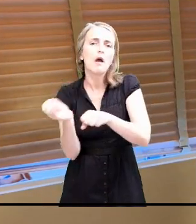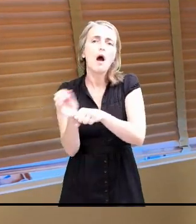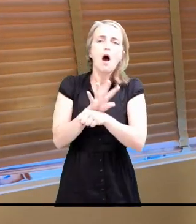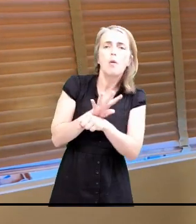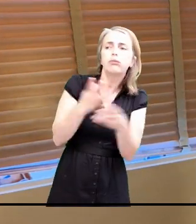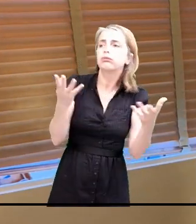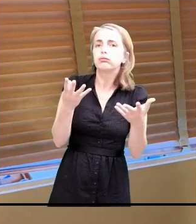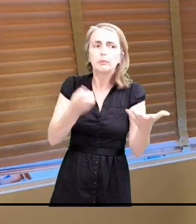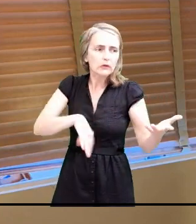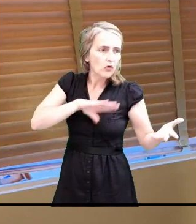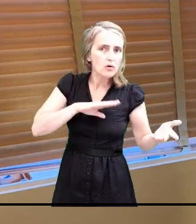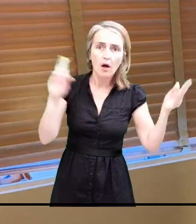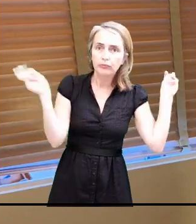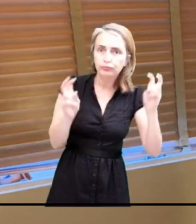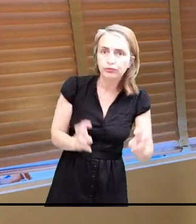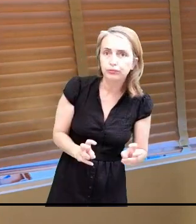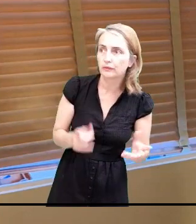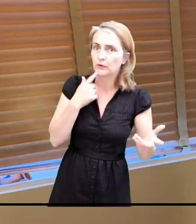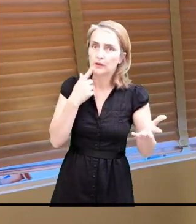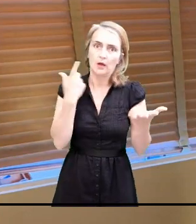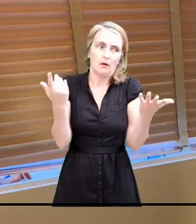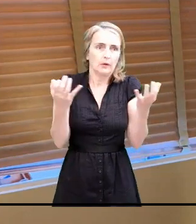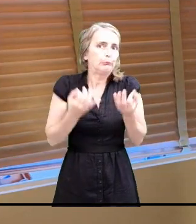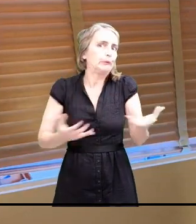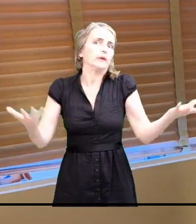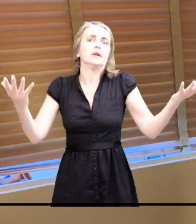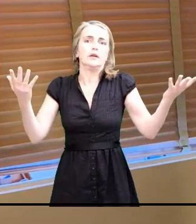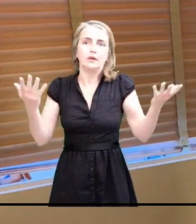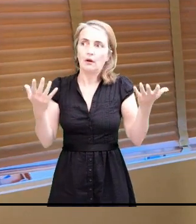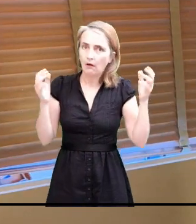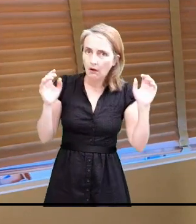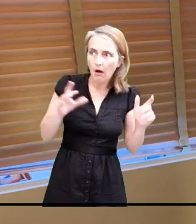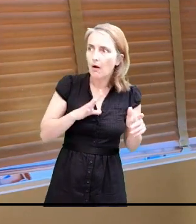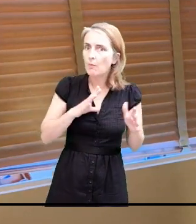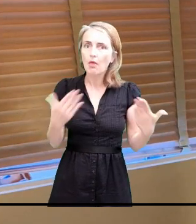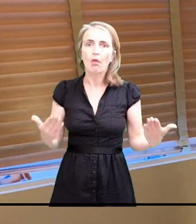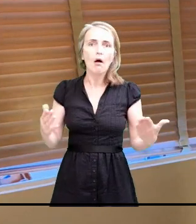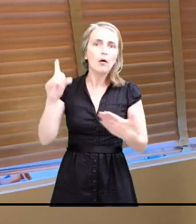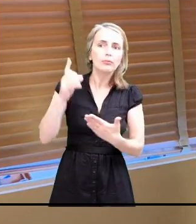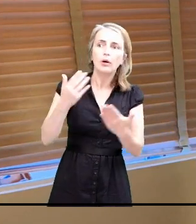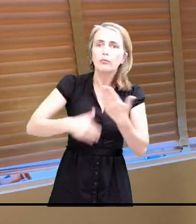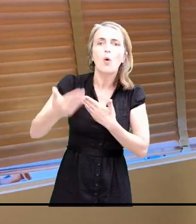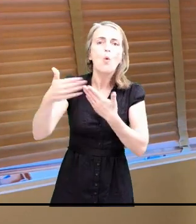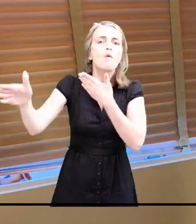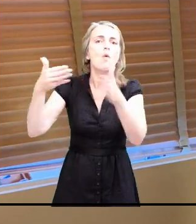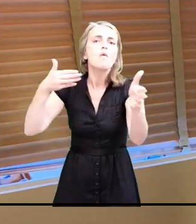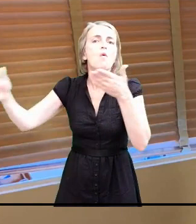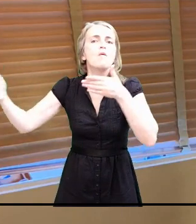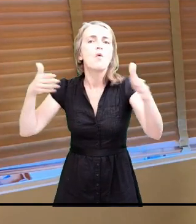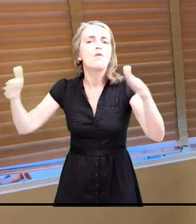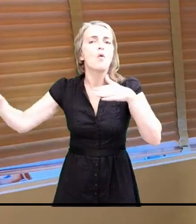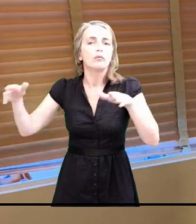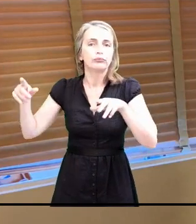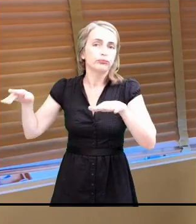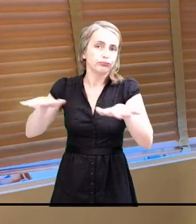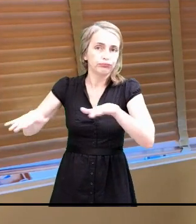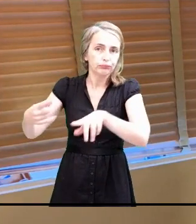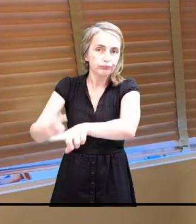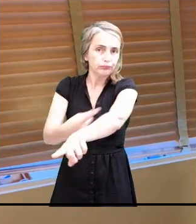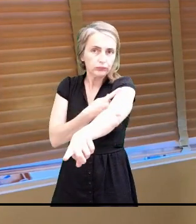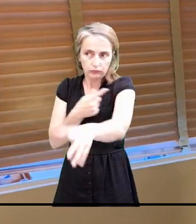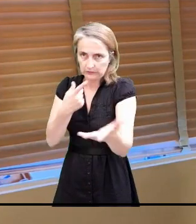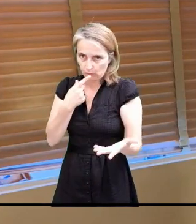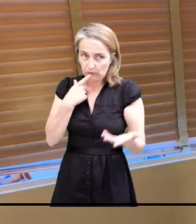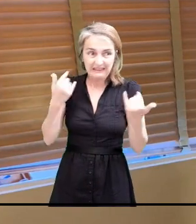-19, puisqu'on est de nouveau dans un climat de réouverture de tout, eh bien, écoutez, il n'y aura pas de public prioritaire